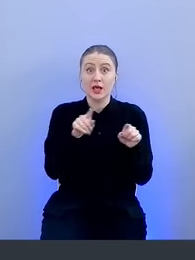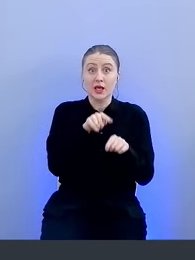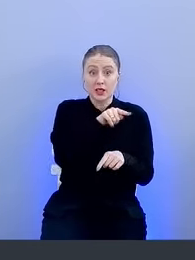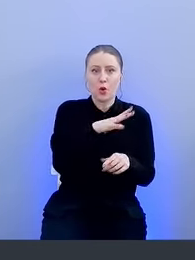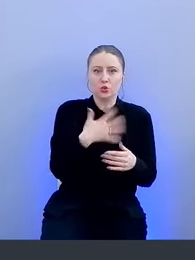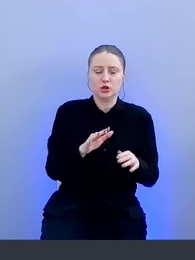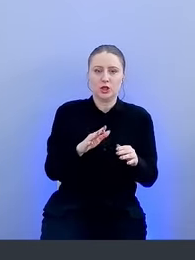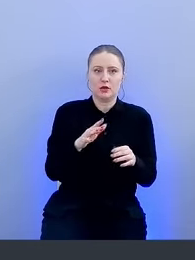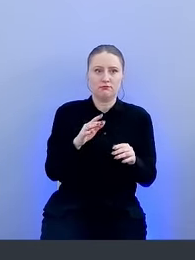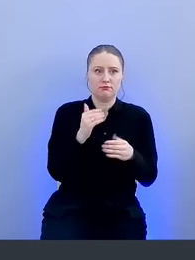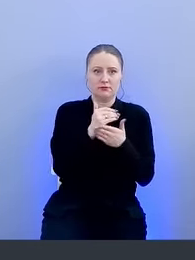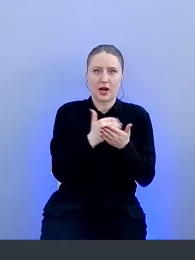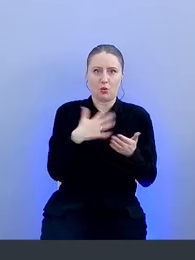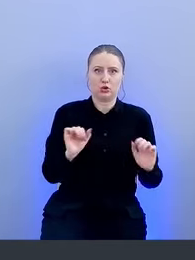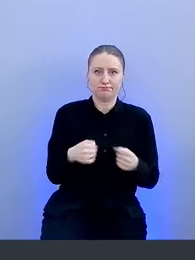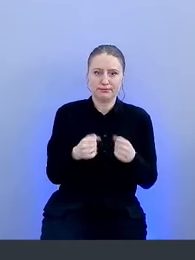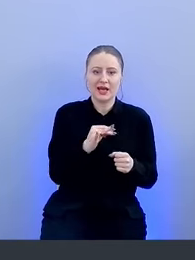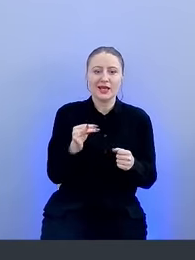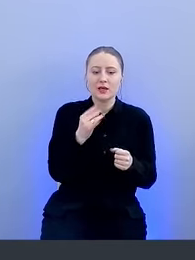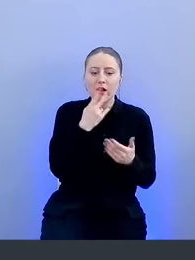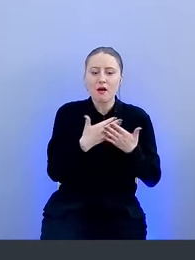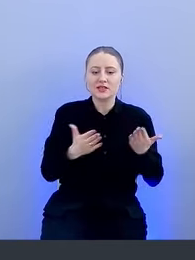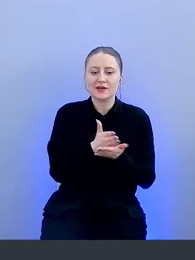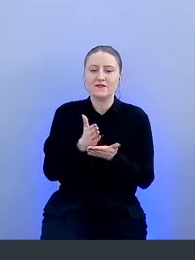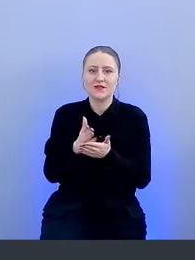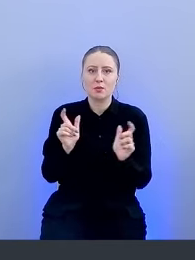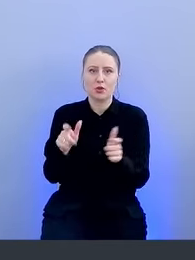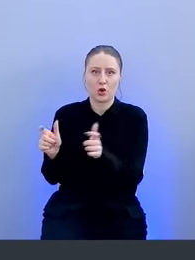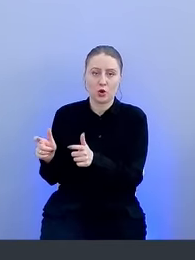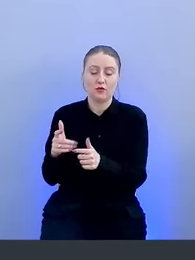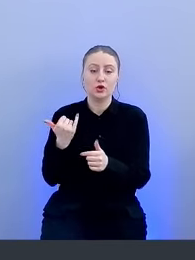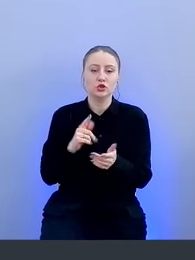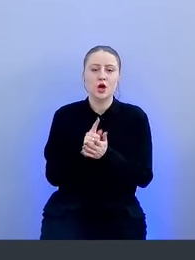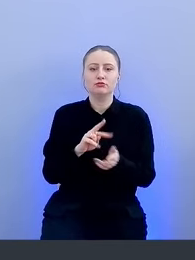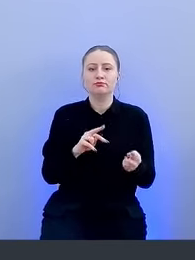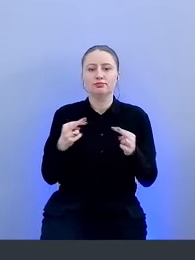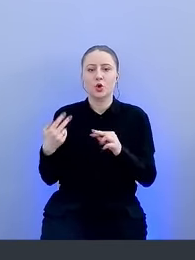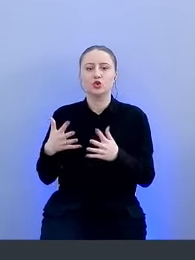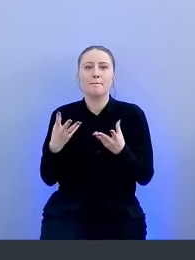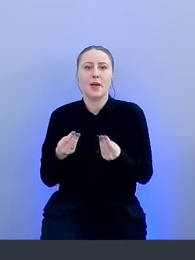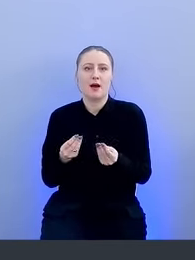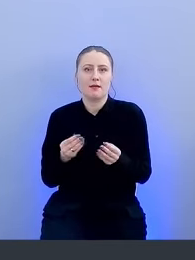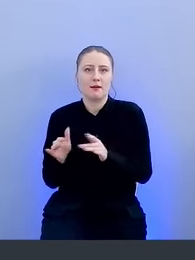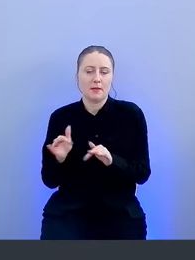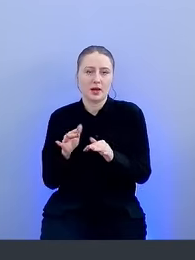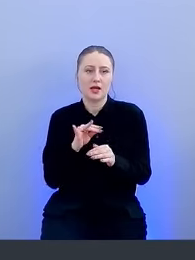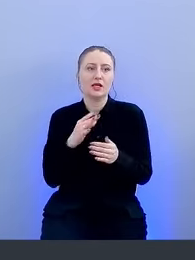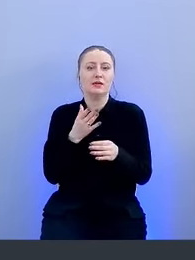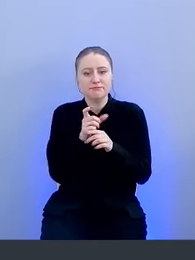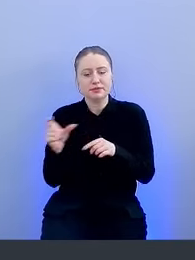содержал разные виды блокировки. В этот момент мы уже перешли к более мягким мерам и выделили свои блокировки.